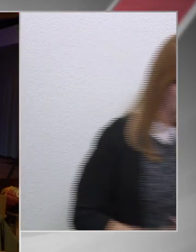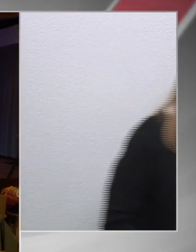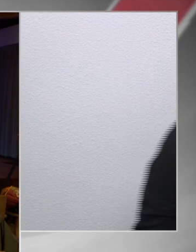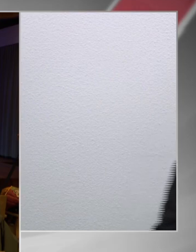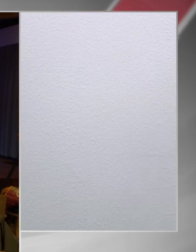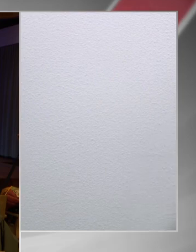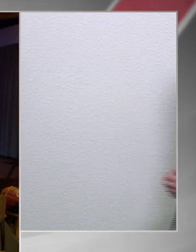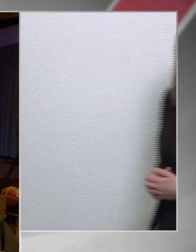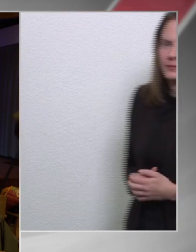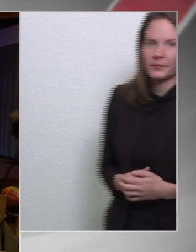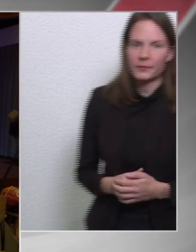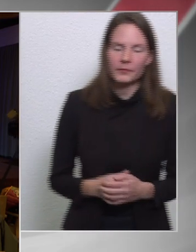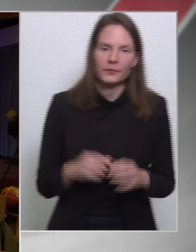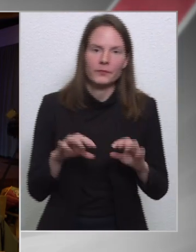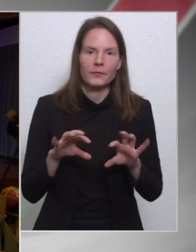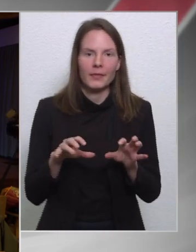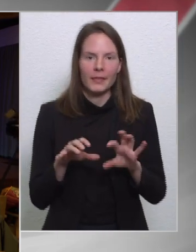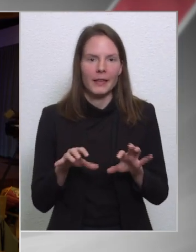TV2.